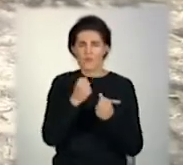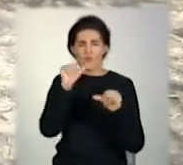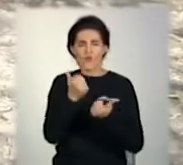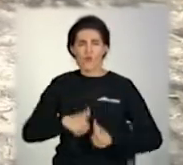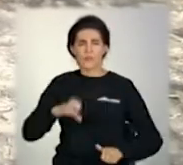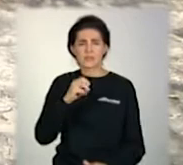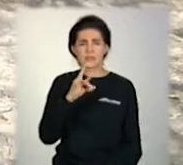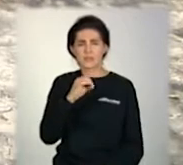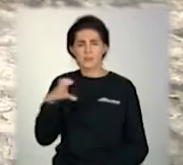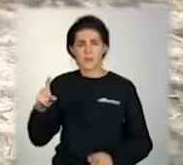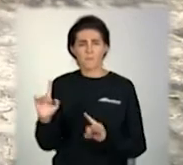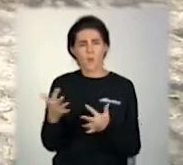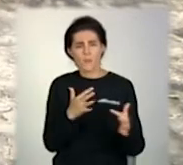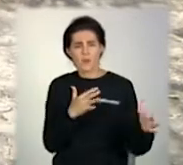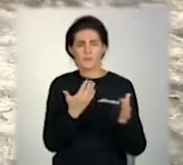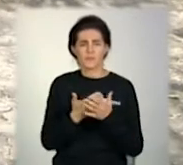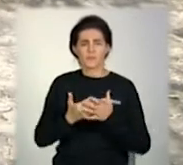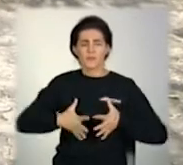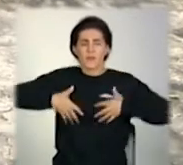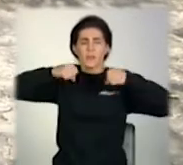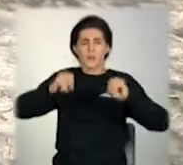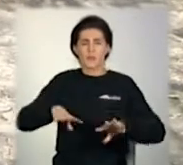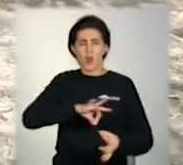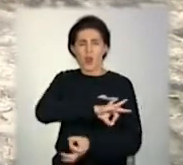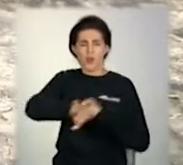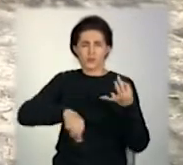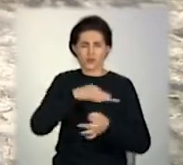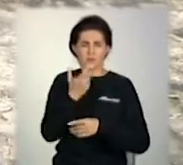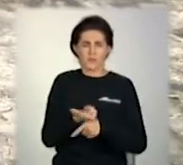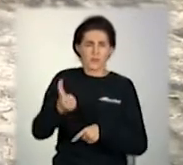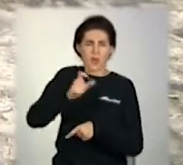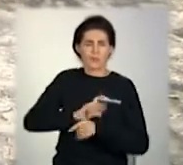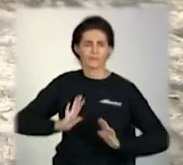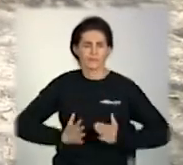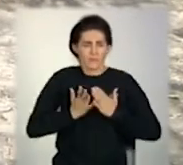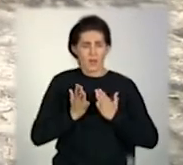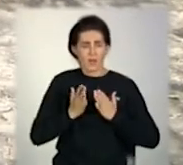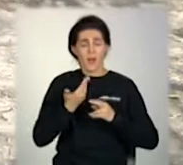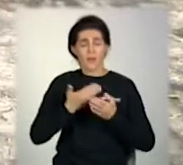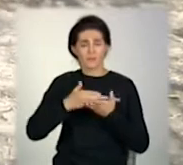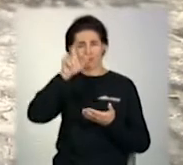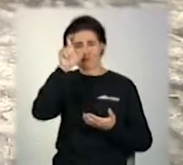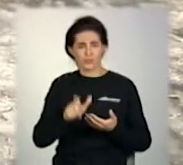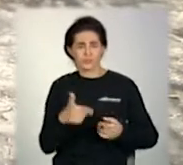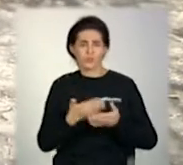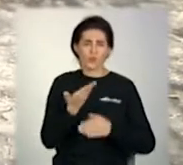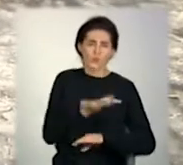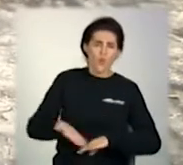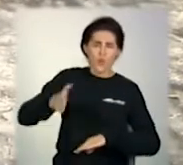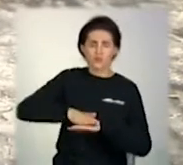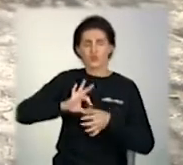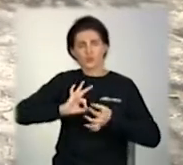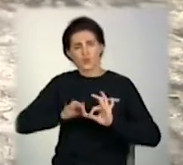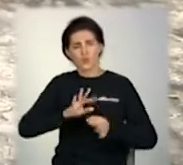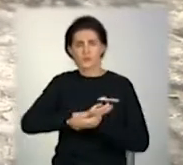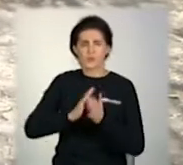моментів, це спроба скинути зайву напругу, тому що коли людина в складної якоїсь ситуації, вона не завжди